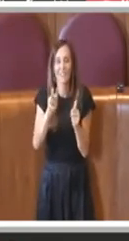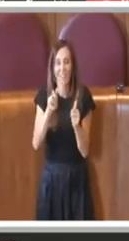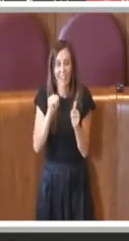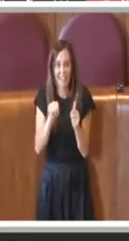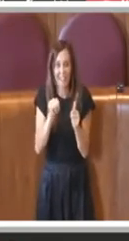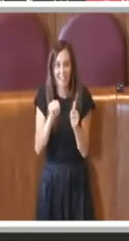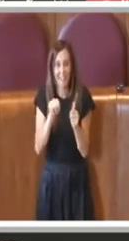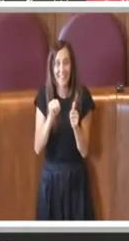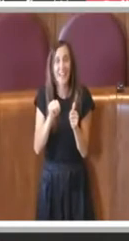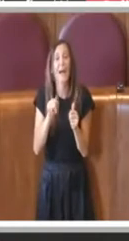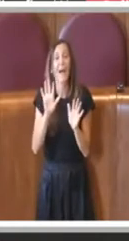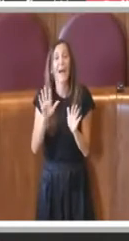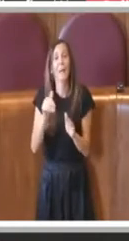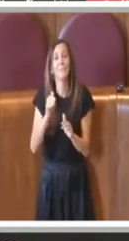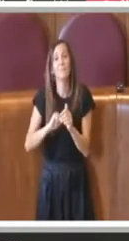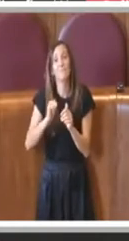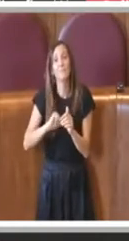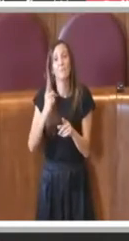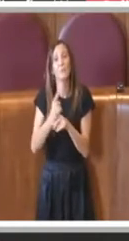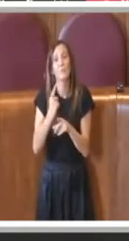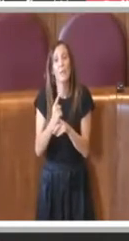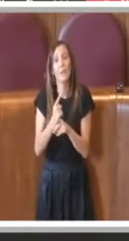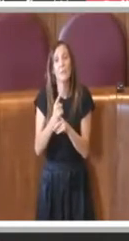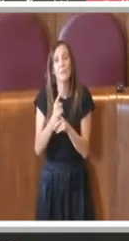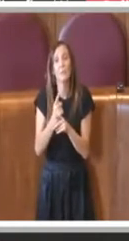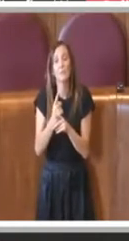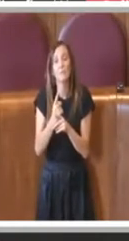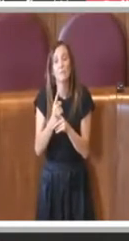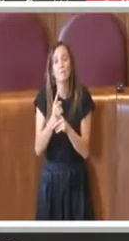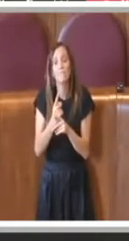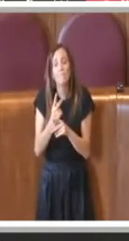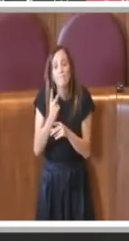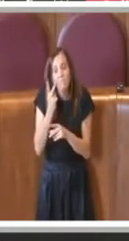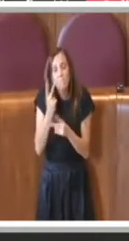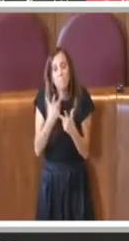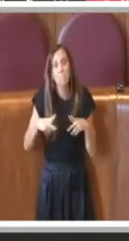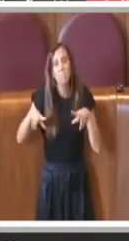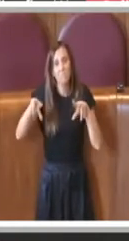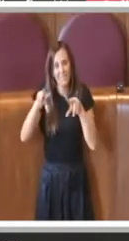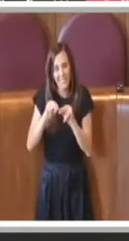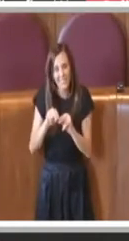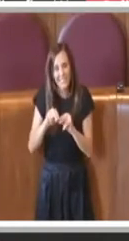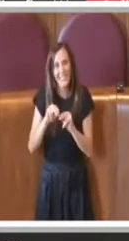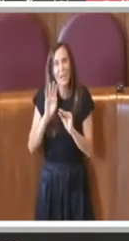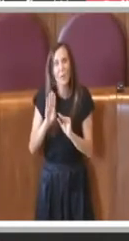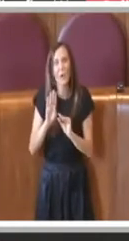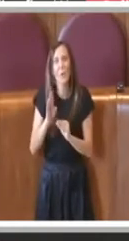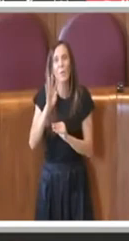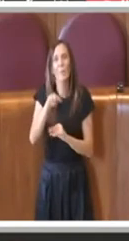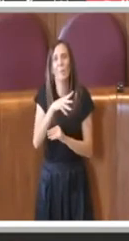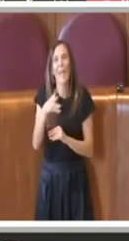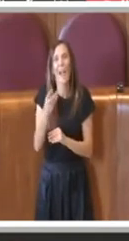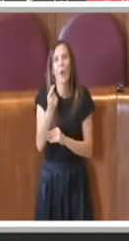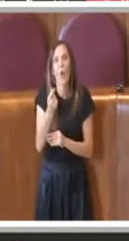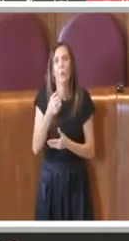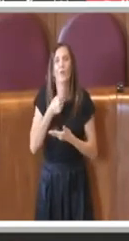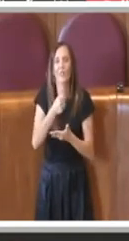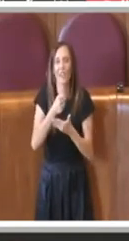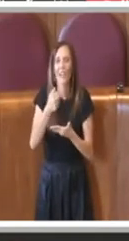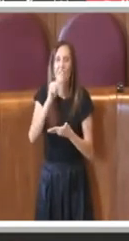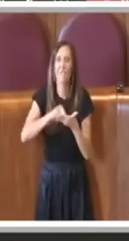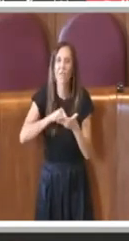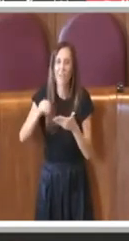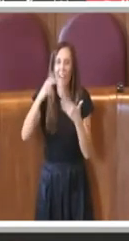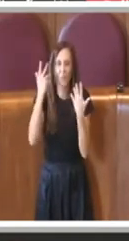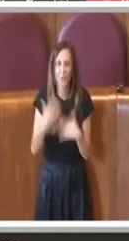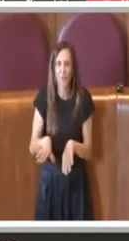rivedere anche quello che abbiamo detto e quello che è stato scritto nel piano economico e finanziario che abbiamo già votato il